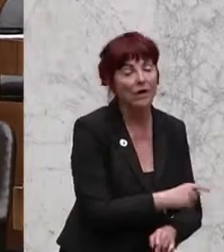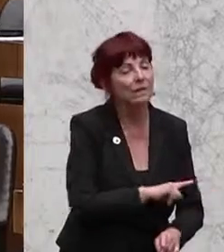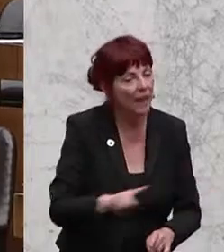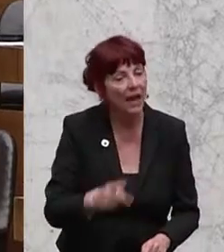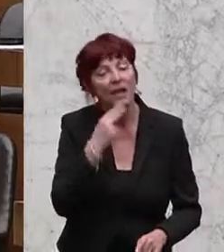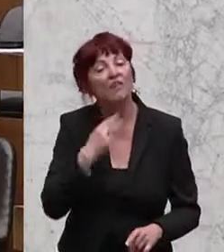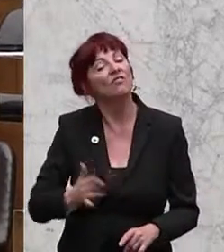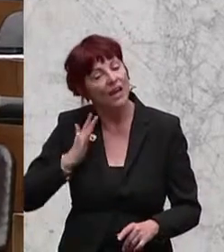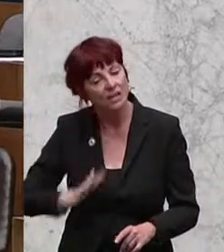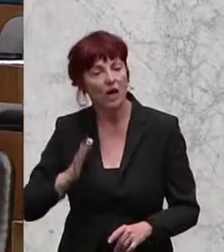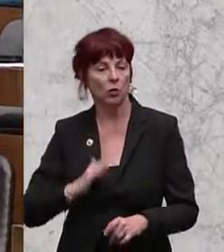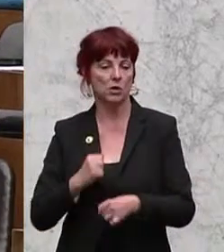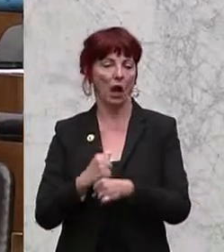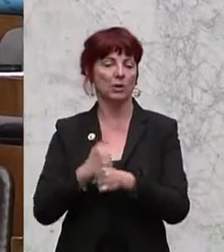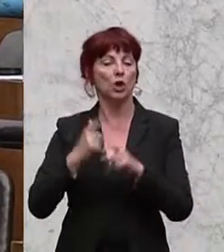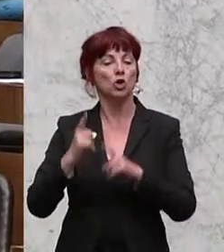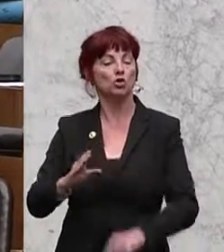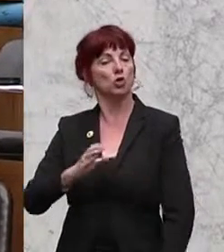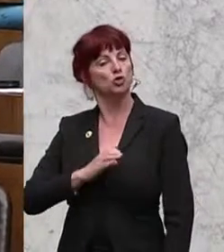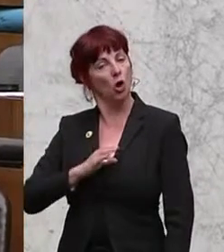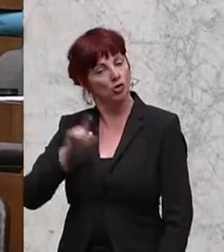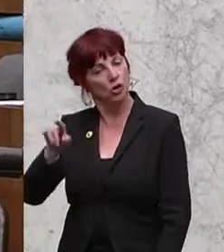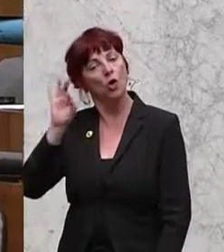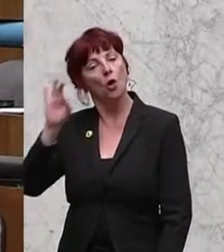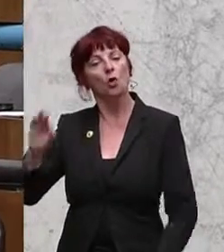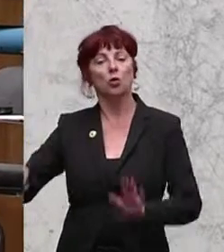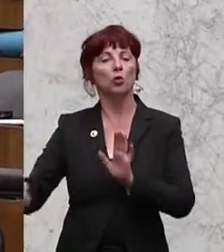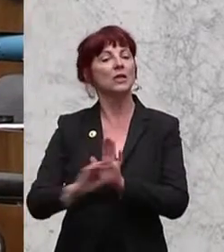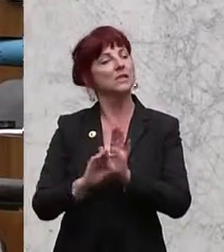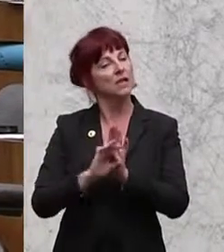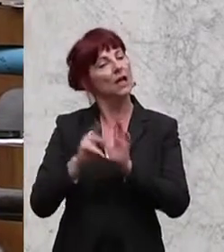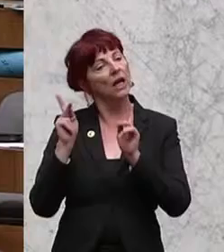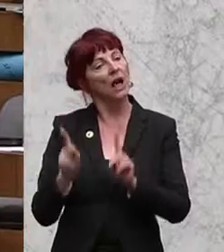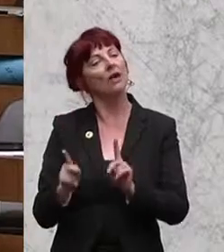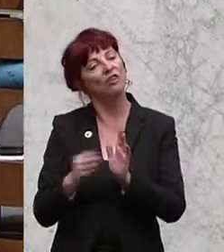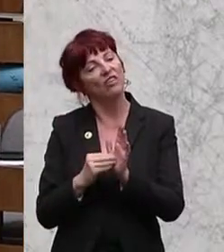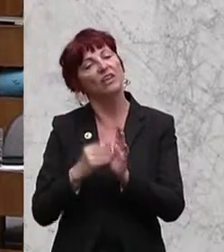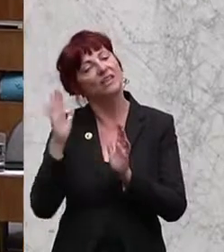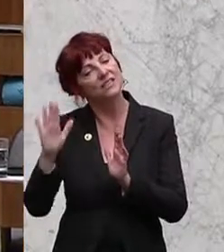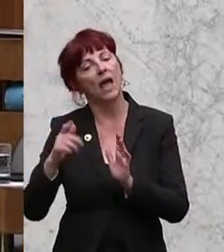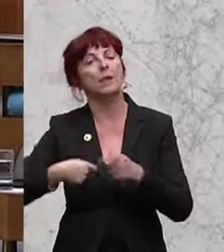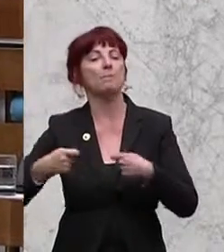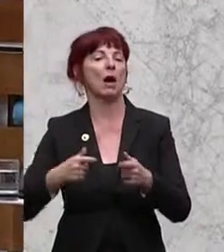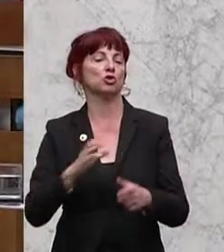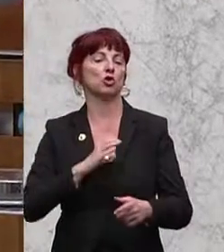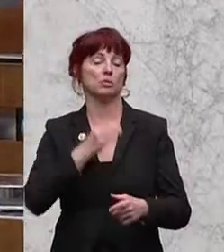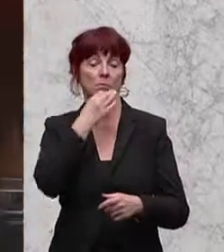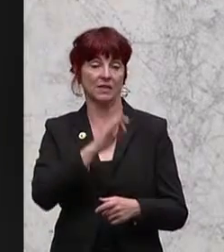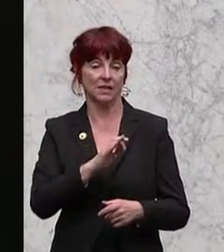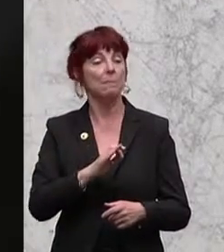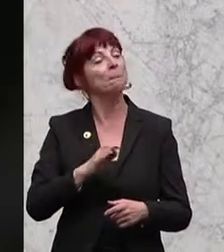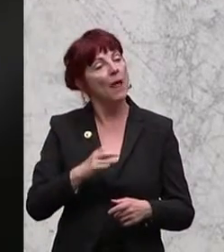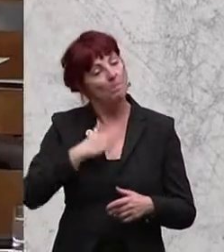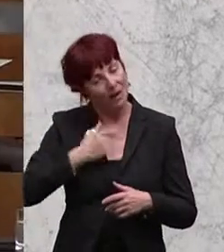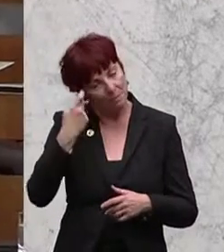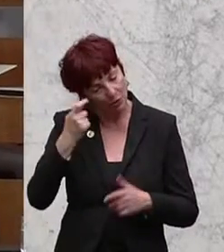arbeiten, die Chance bekommen, hier mit diesen Gütersiegeln sozusagen auch eine Merkmarktschanze zu erwerben. Und schauen wir, die, wo wir glauben, dass die Grenzen deutlich zu weit